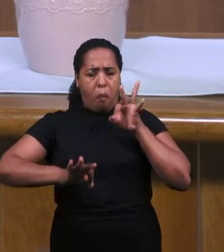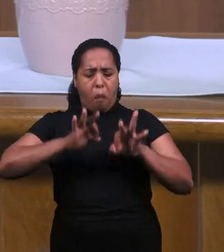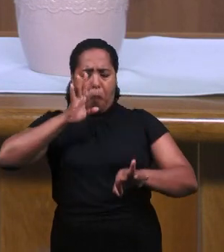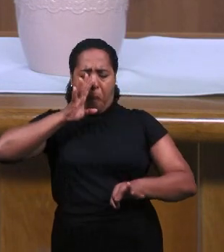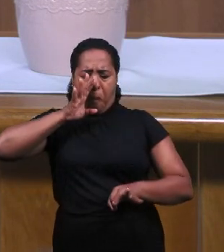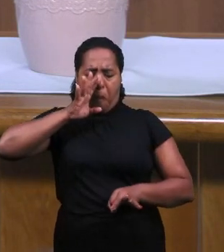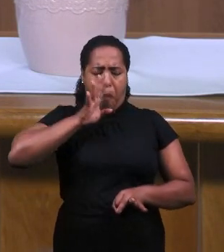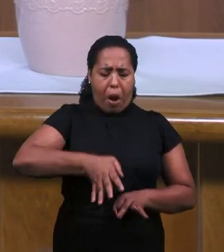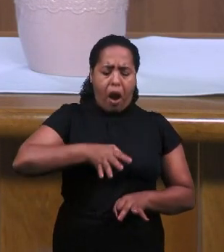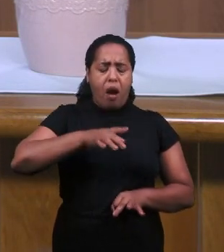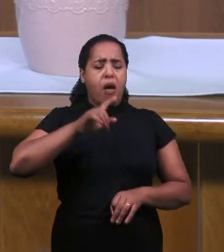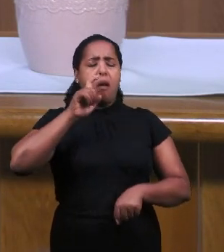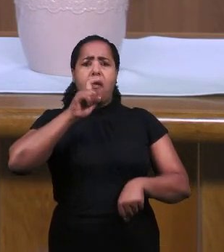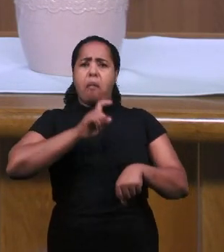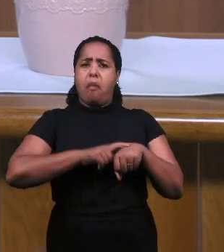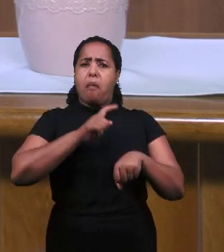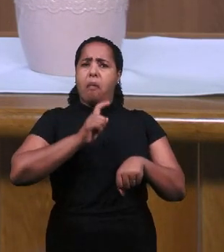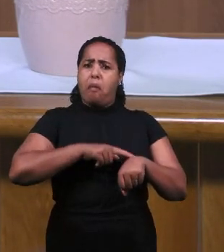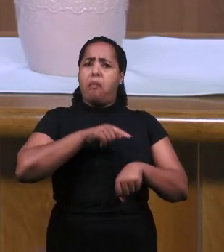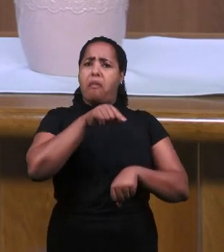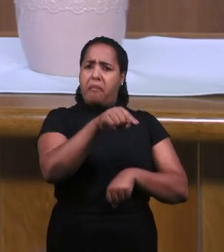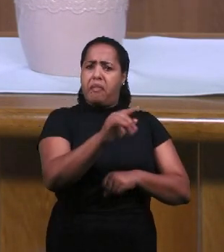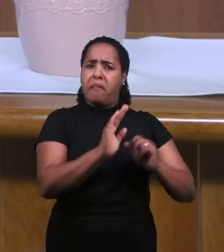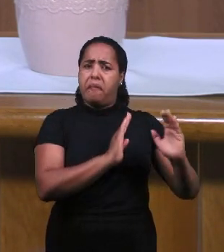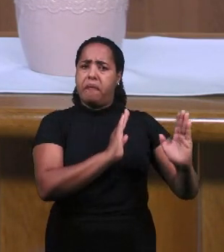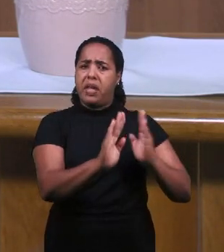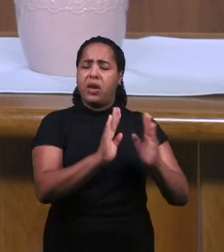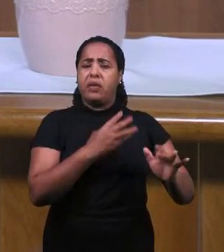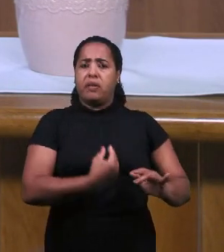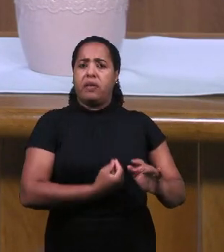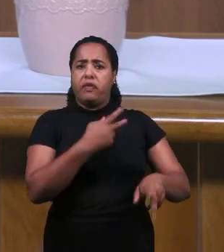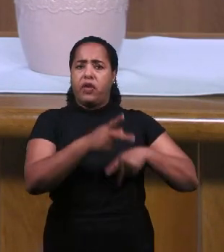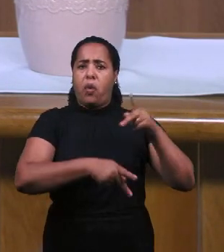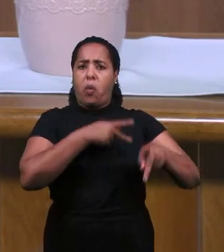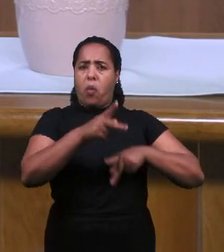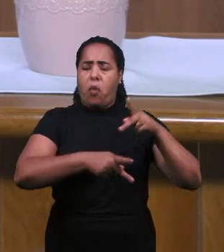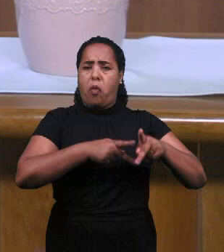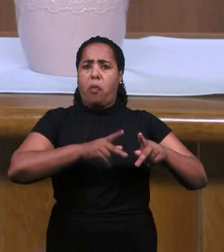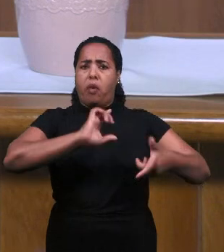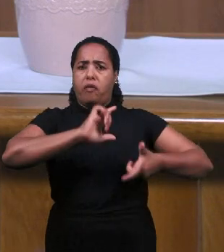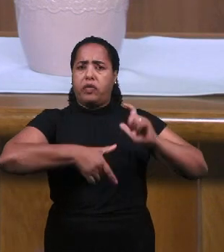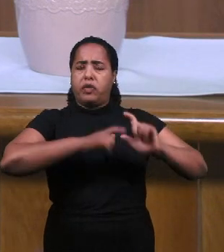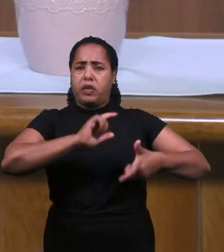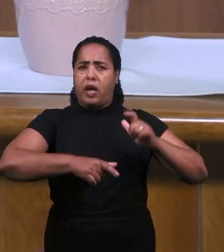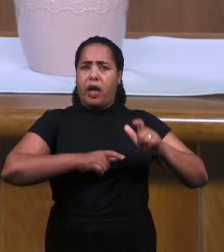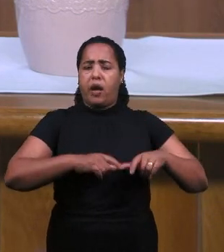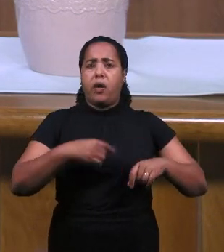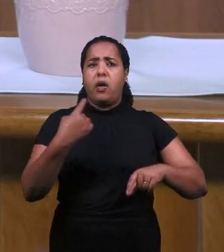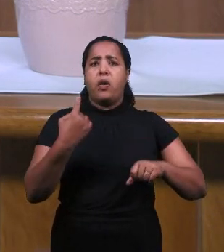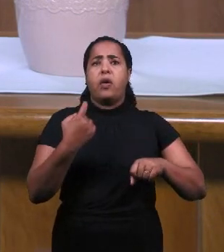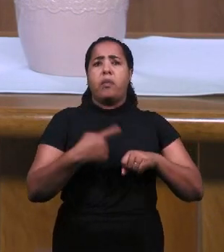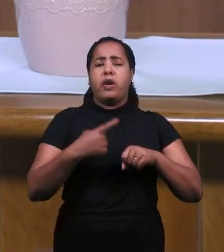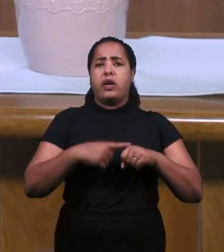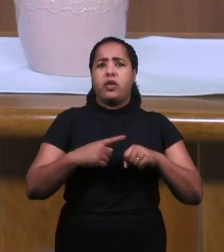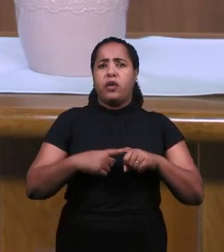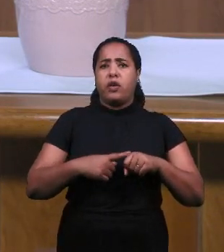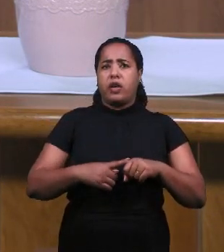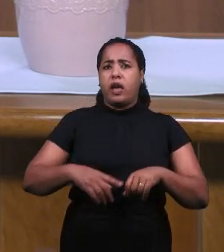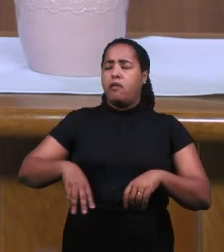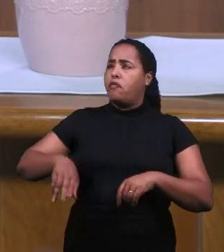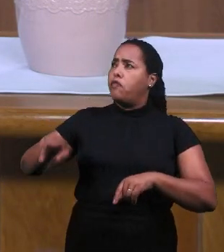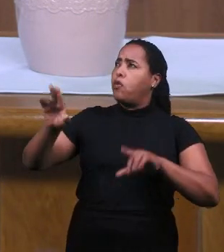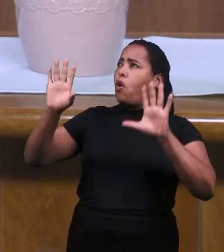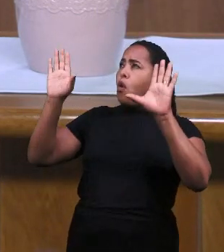И как осуждение для этой ситуации Господь повелел Илью, чтобы он